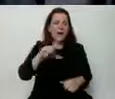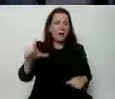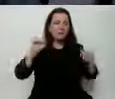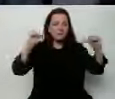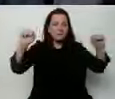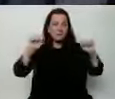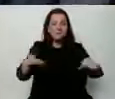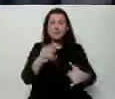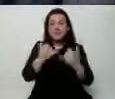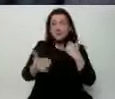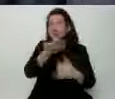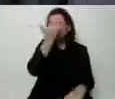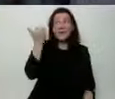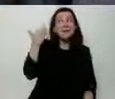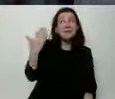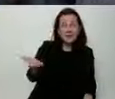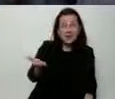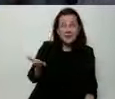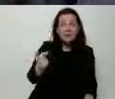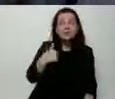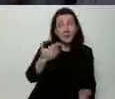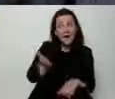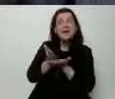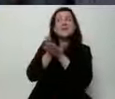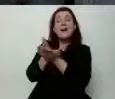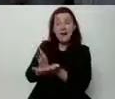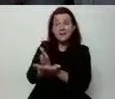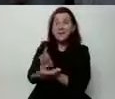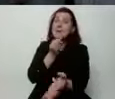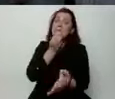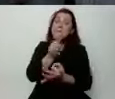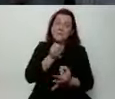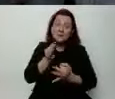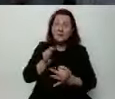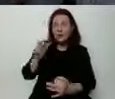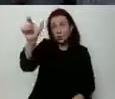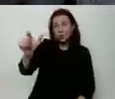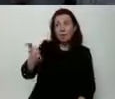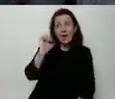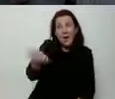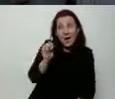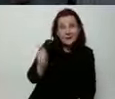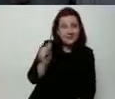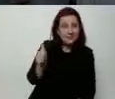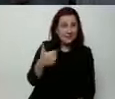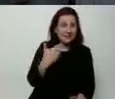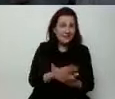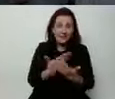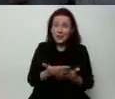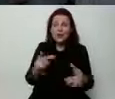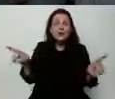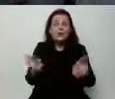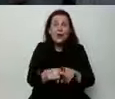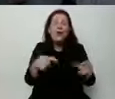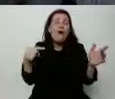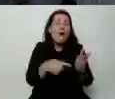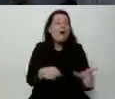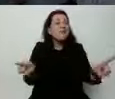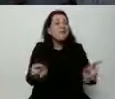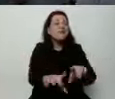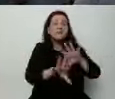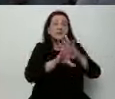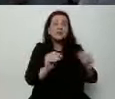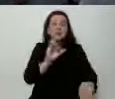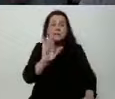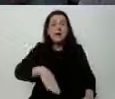jak pan nie wie, to ja radziłbym zadawać pytania ekspertom. I tego też wszyscy mają serdecznie dosyć. A mianowicie